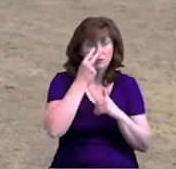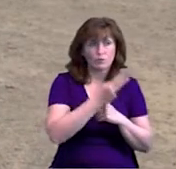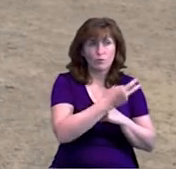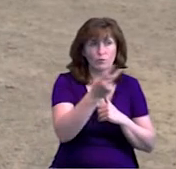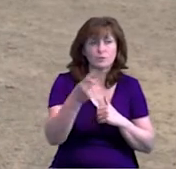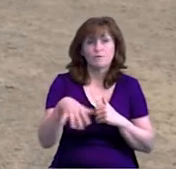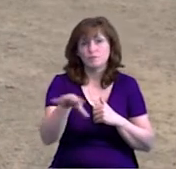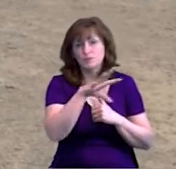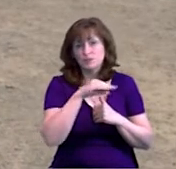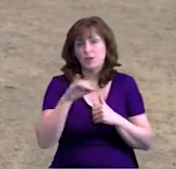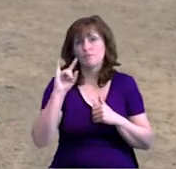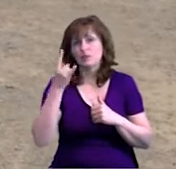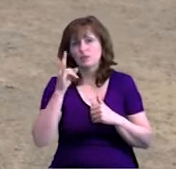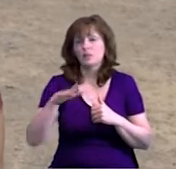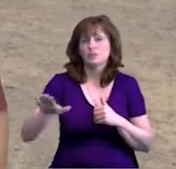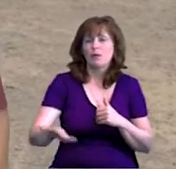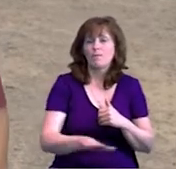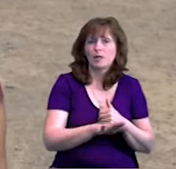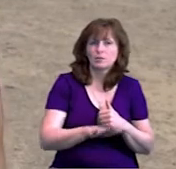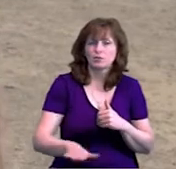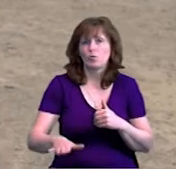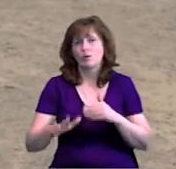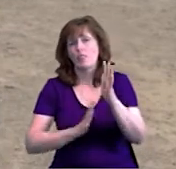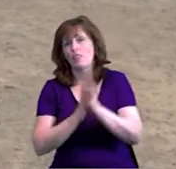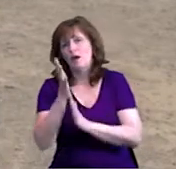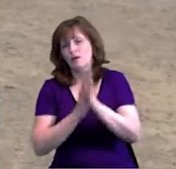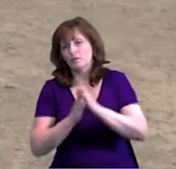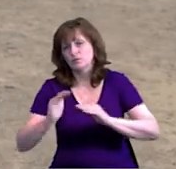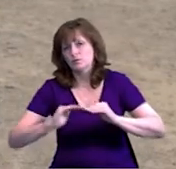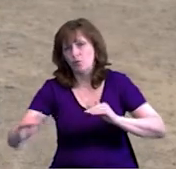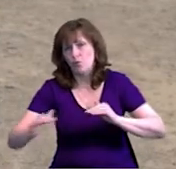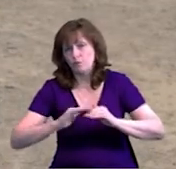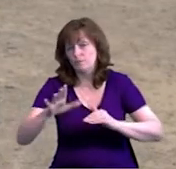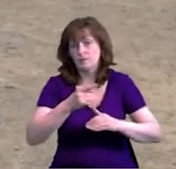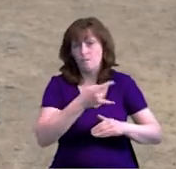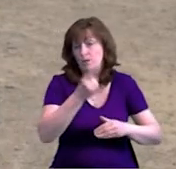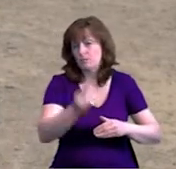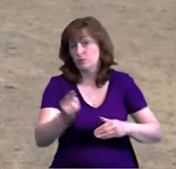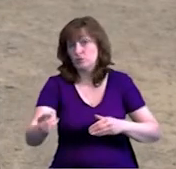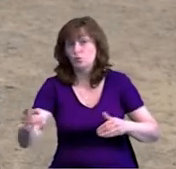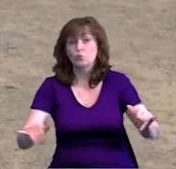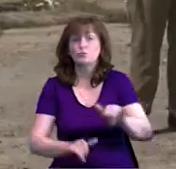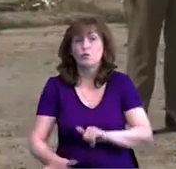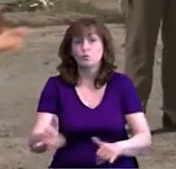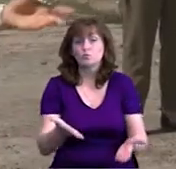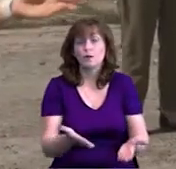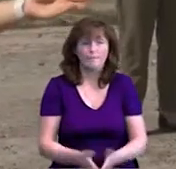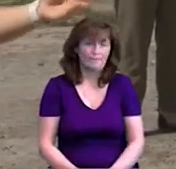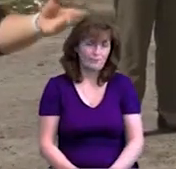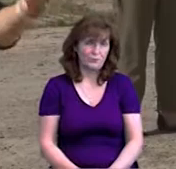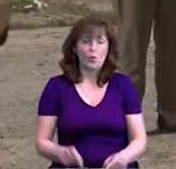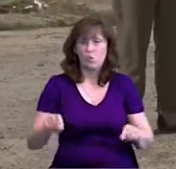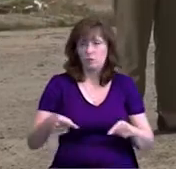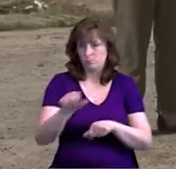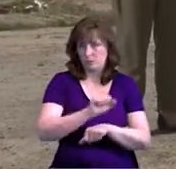побачите, що тепер на всіх дитячих площадках, на газонах стоять машини. А куди вони тепер повинні дитися? Організаторка